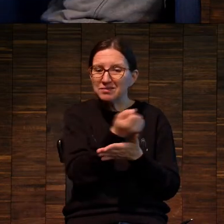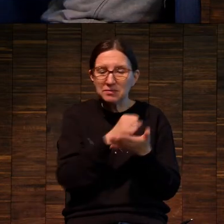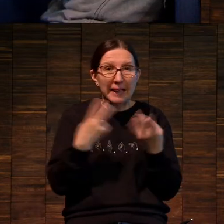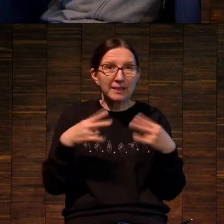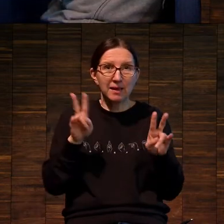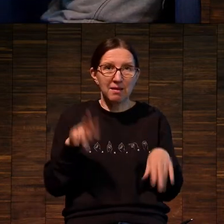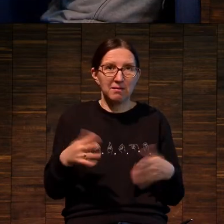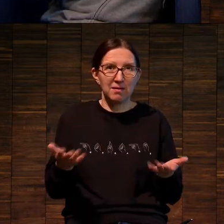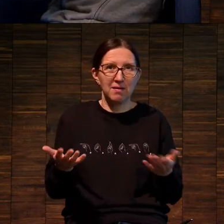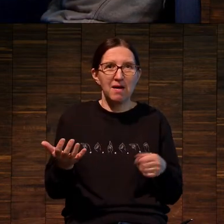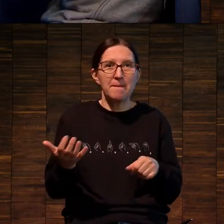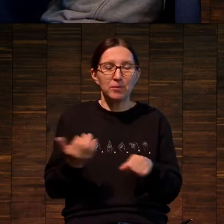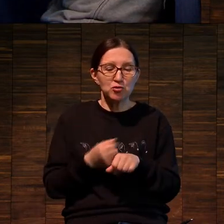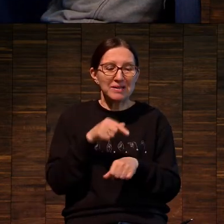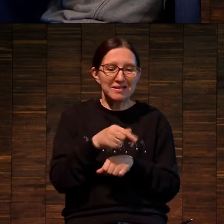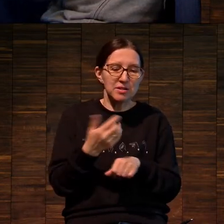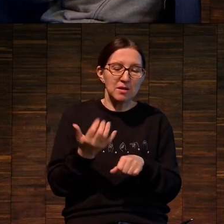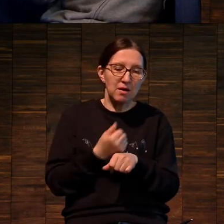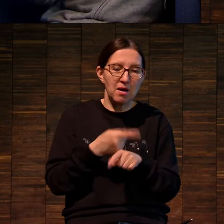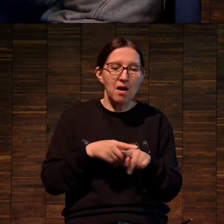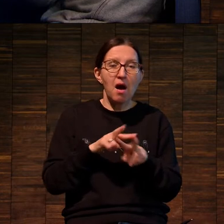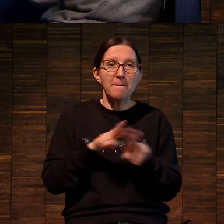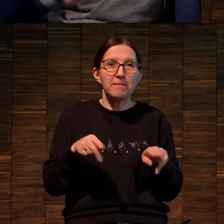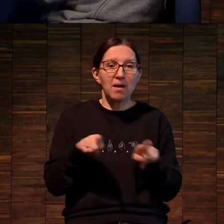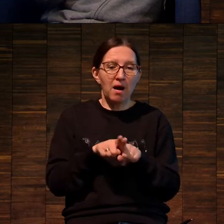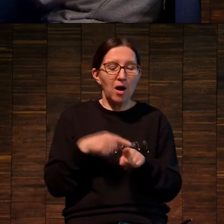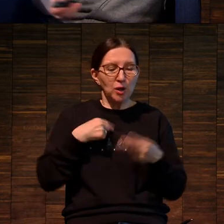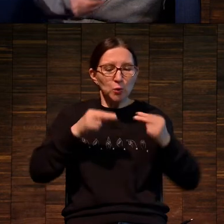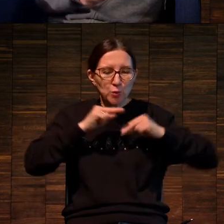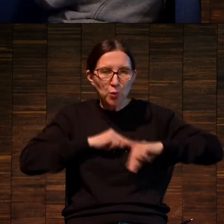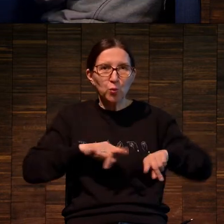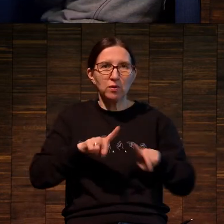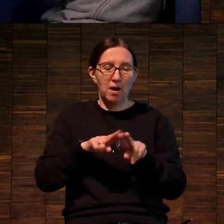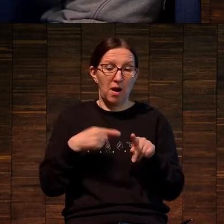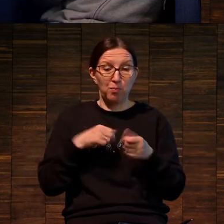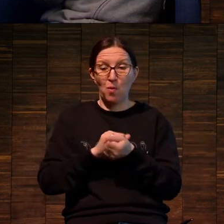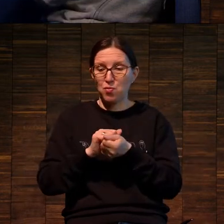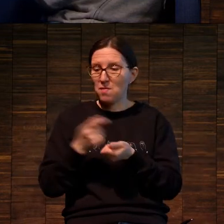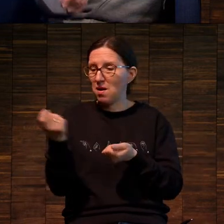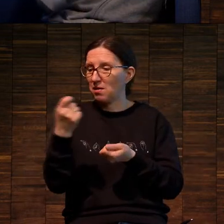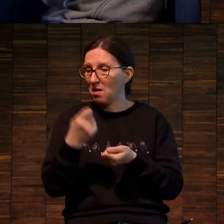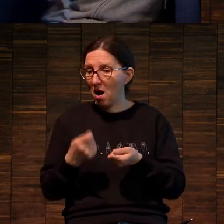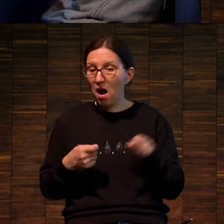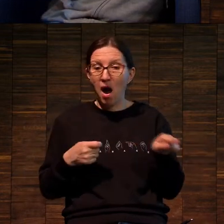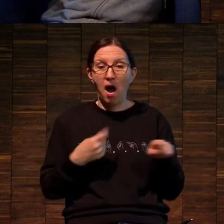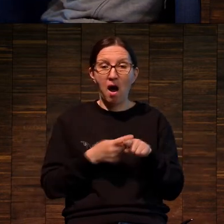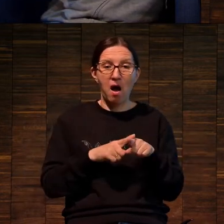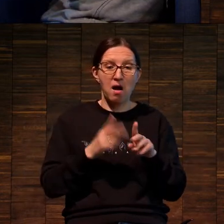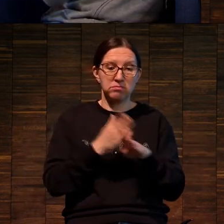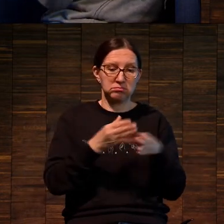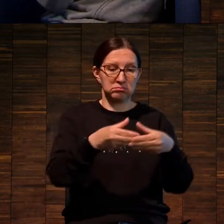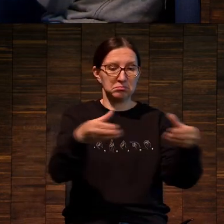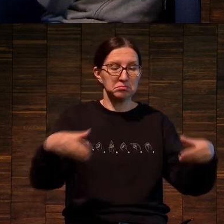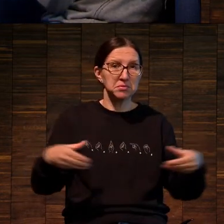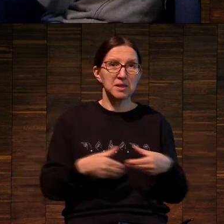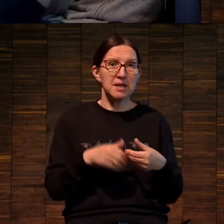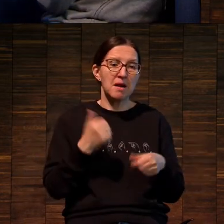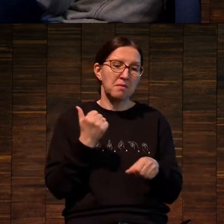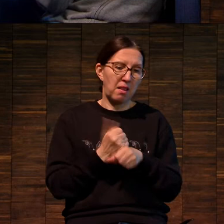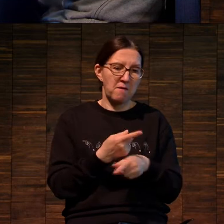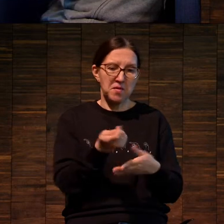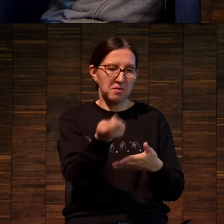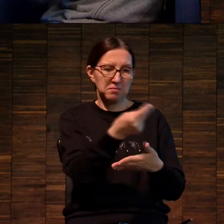получалось рисовать как по бумаге. Это был привычный, абсолютно удобный способ. Единственное, что приходилось отзеркаливать